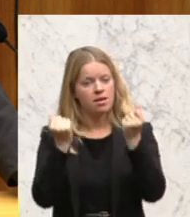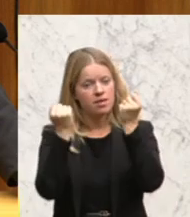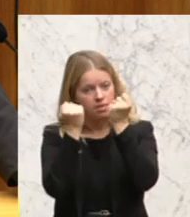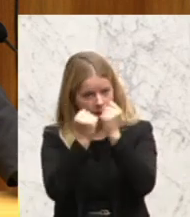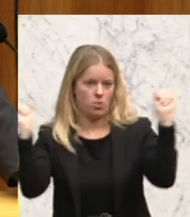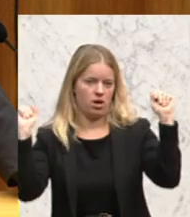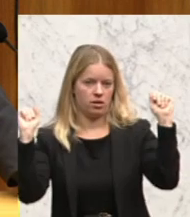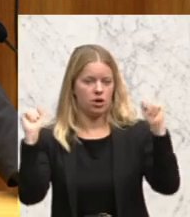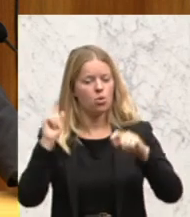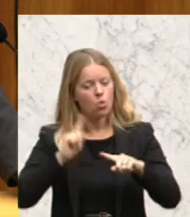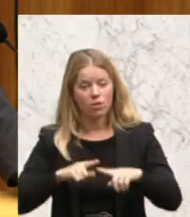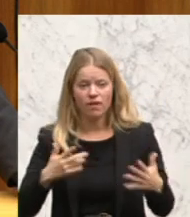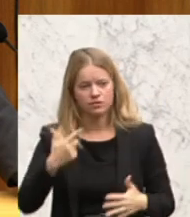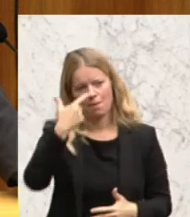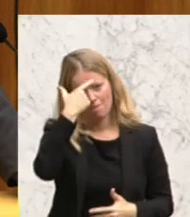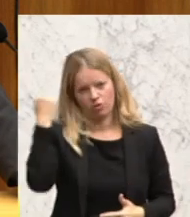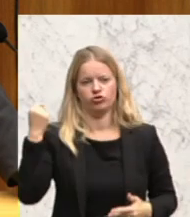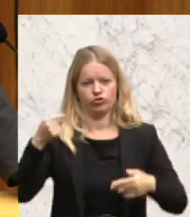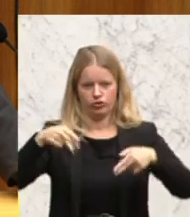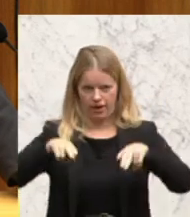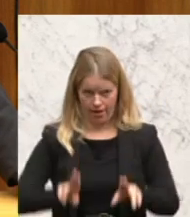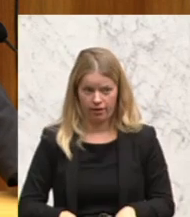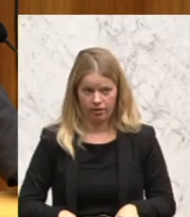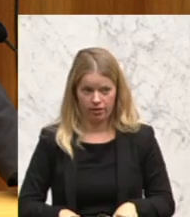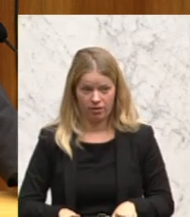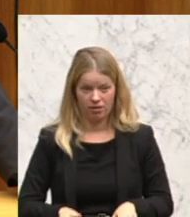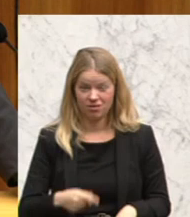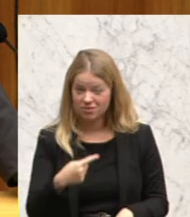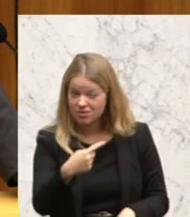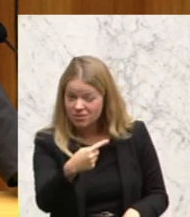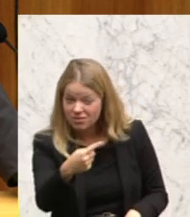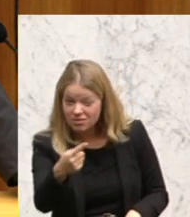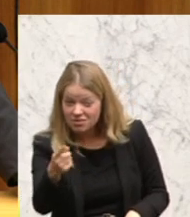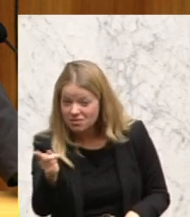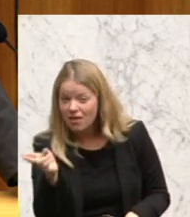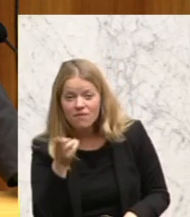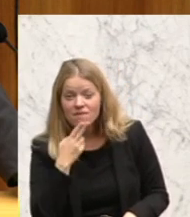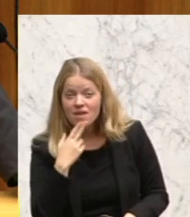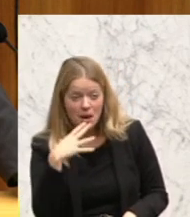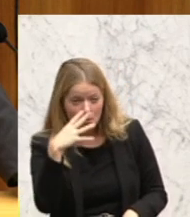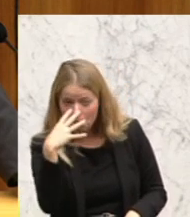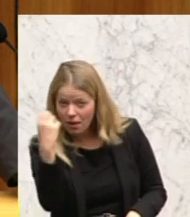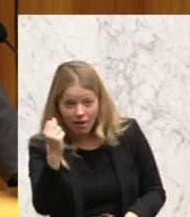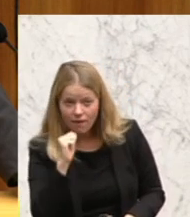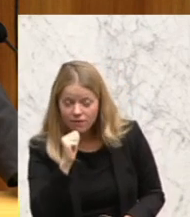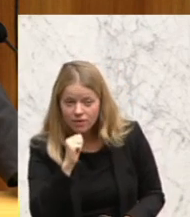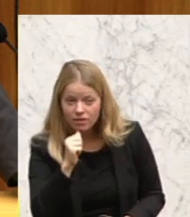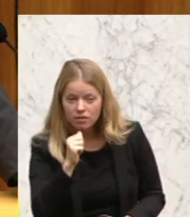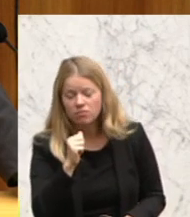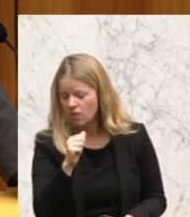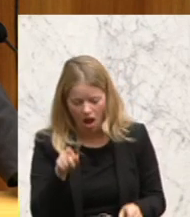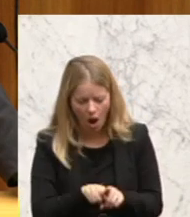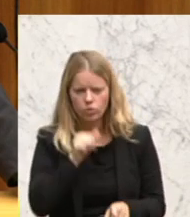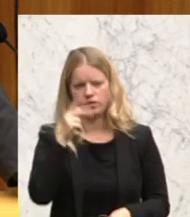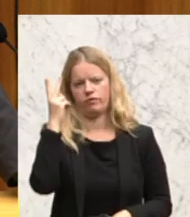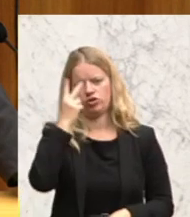und das sind die Menschenrechte. Und wer das nicht versteht, der versteht auch nicht, was nicht